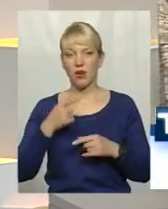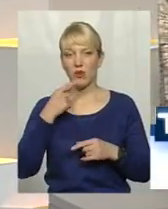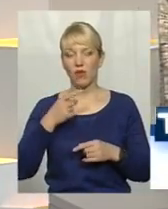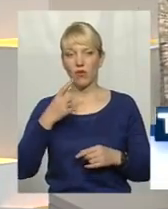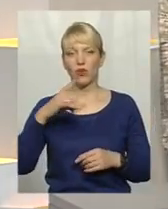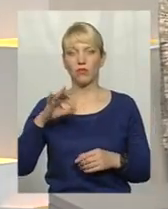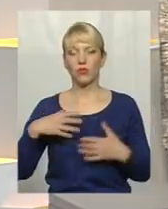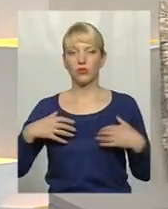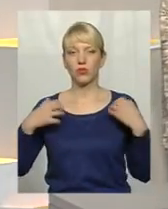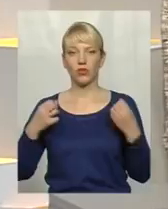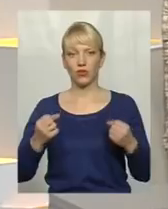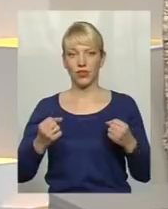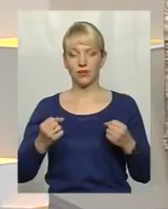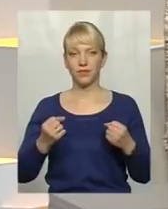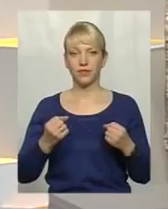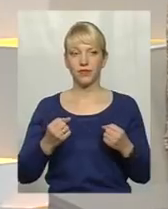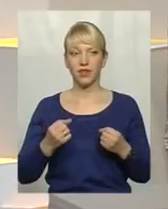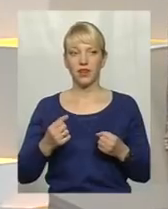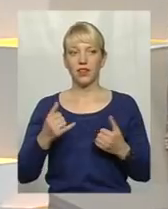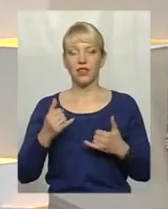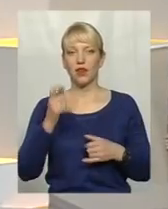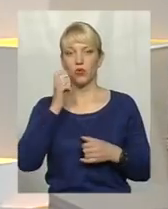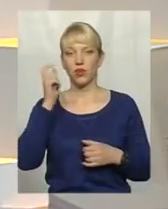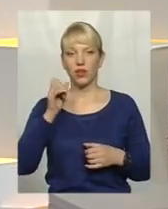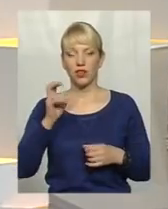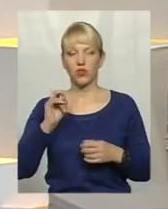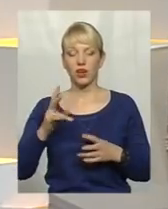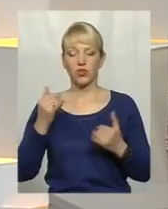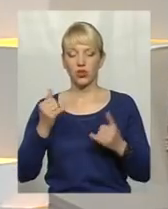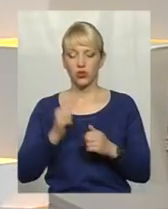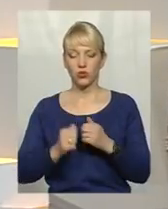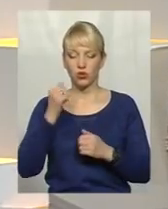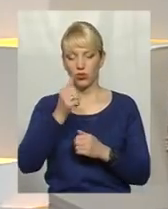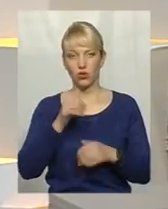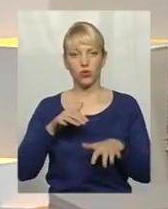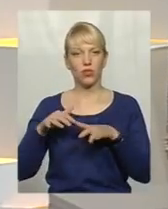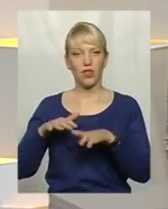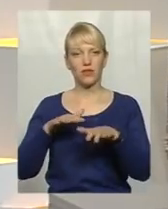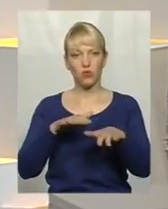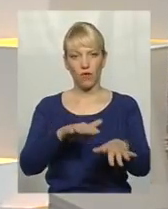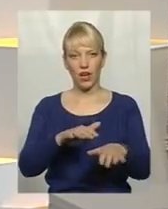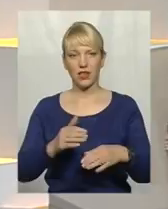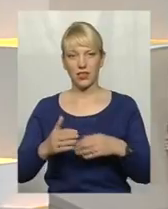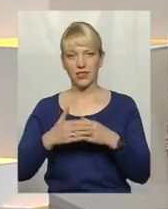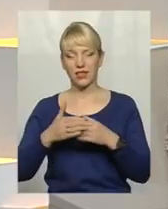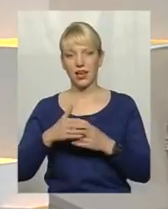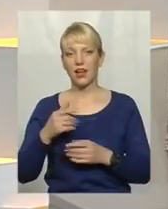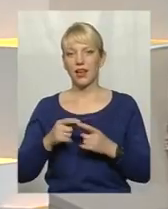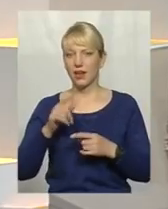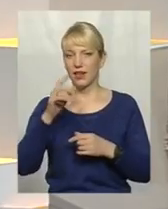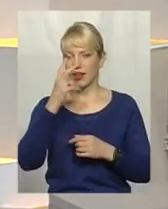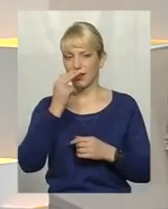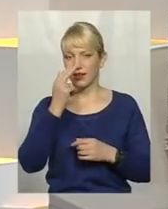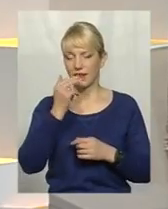говоримо про здоров'я. На Україну, як і щороку носувається епідемія вірусних